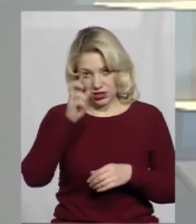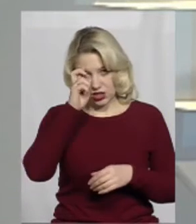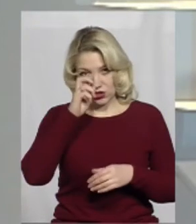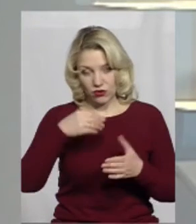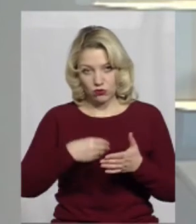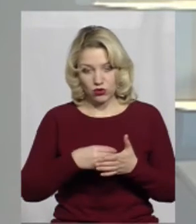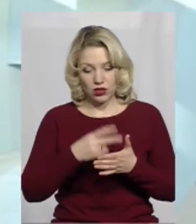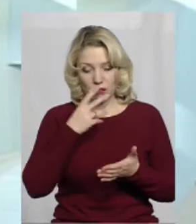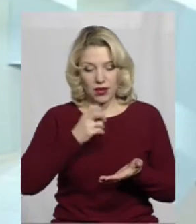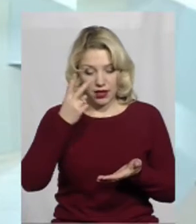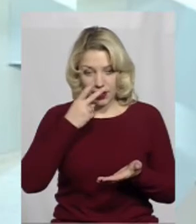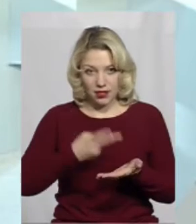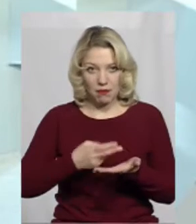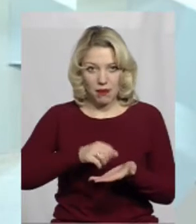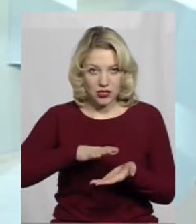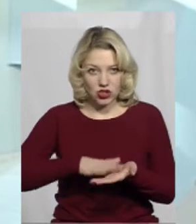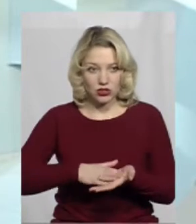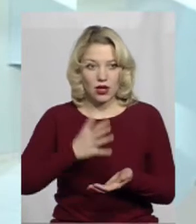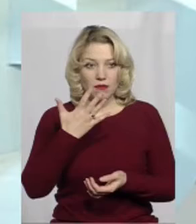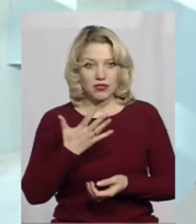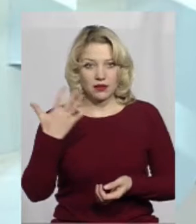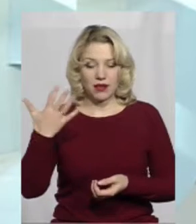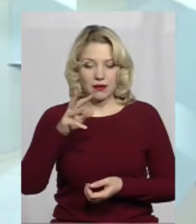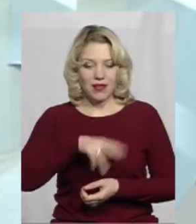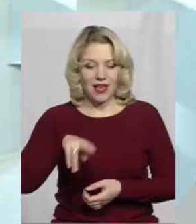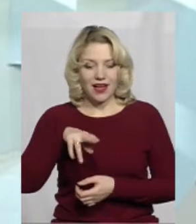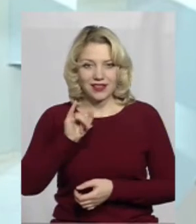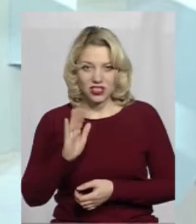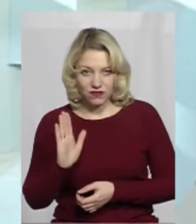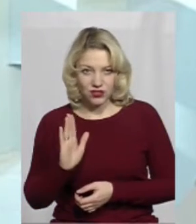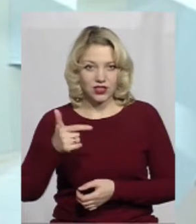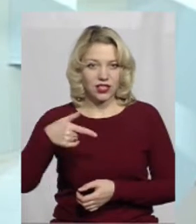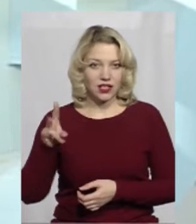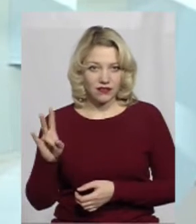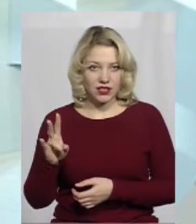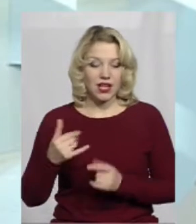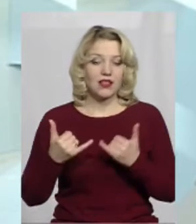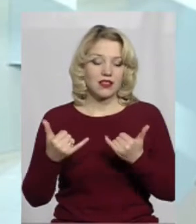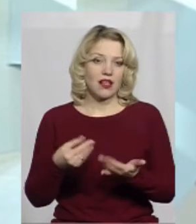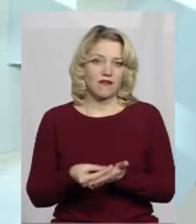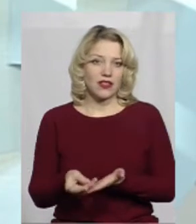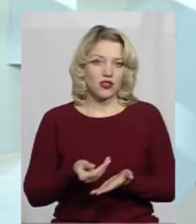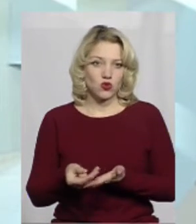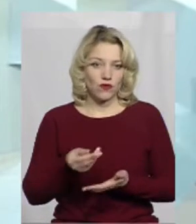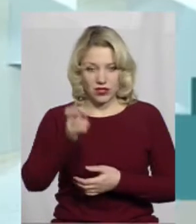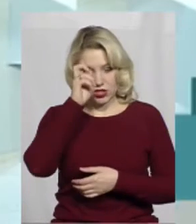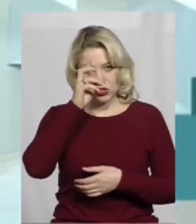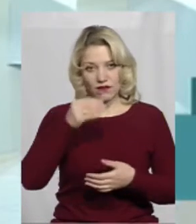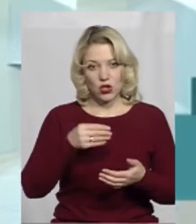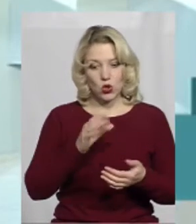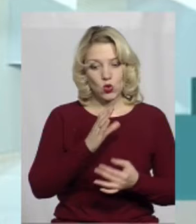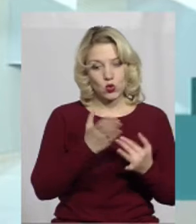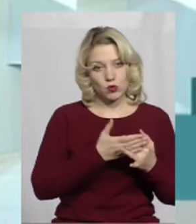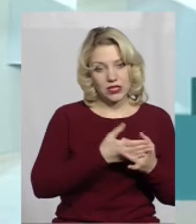державному бюджеті передбачено взагалі 55 мільярдів гривень для фінансування програми житлових субсидій